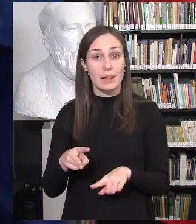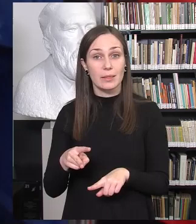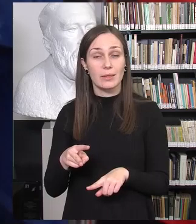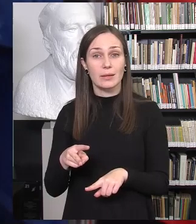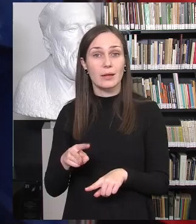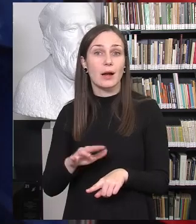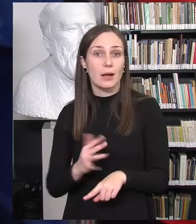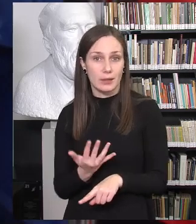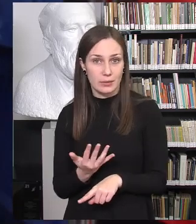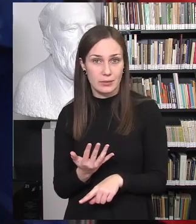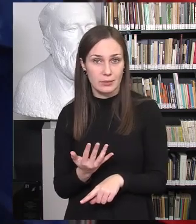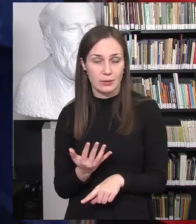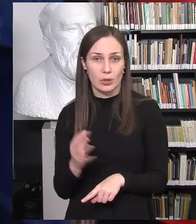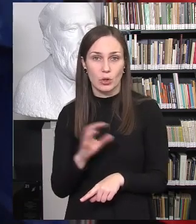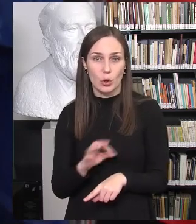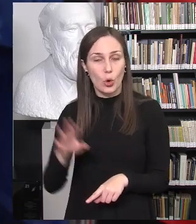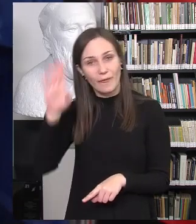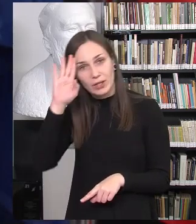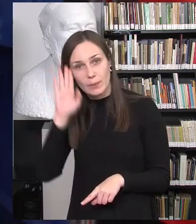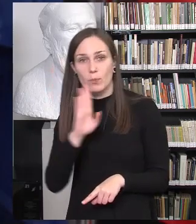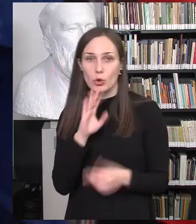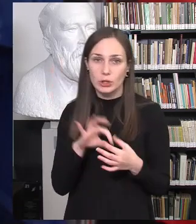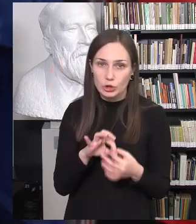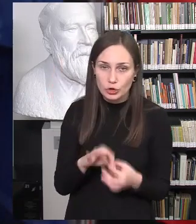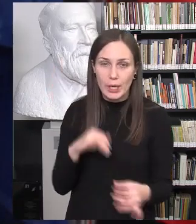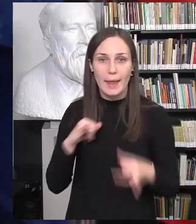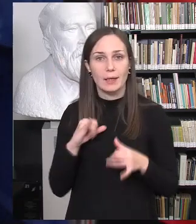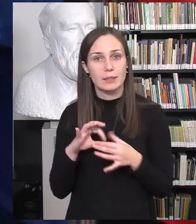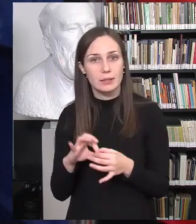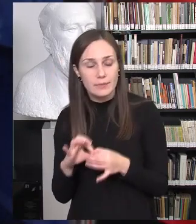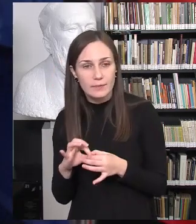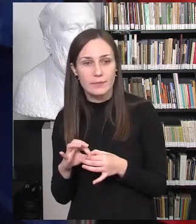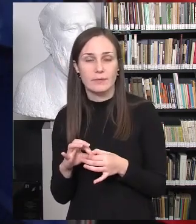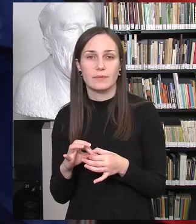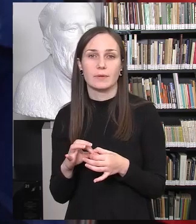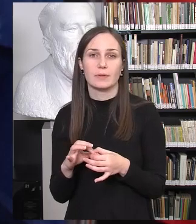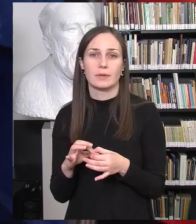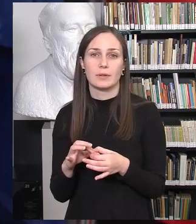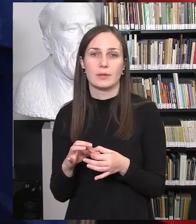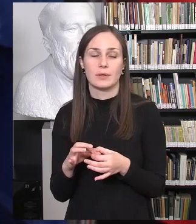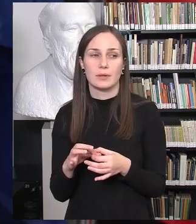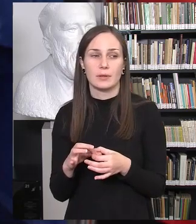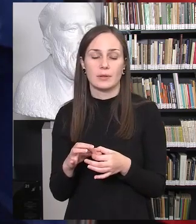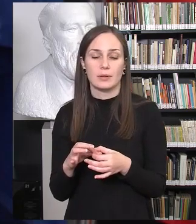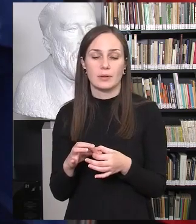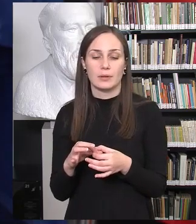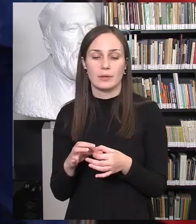atsiranda visi dalykai, kurie yra susijęs su lytim, su elgesiu, kuris yra netipiškas pagal